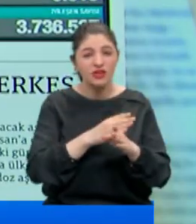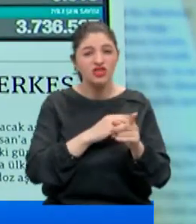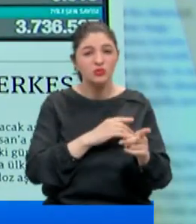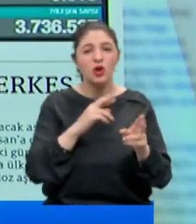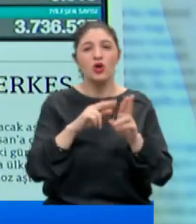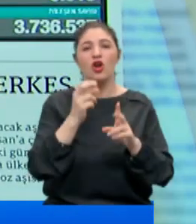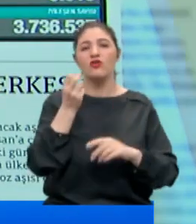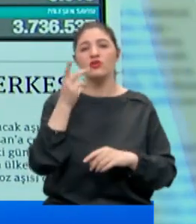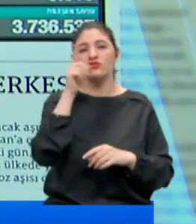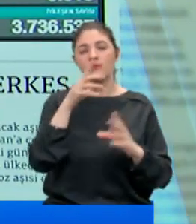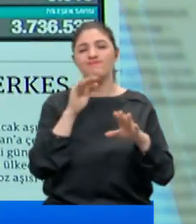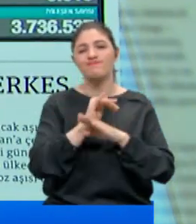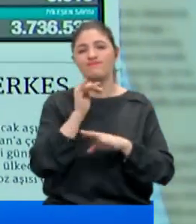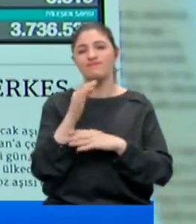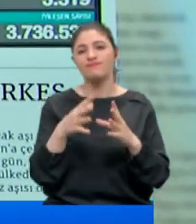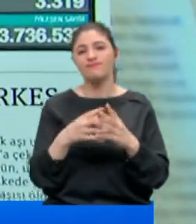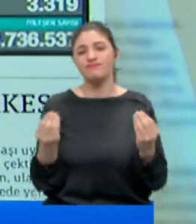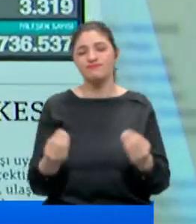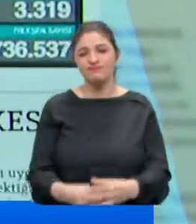koronadan yaşamını yitirdi.